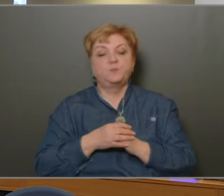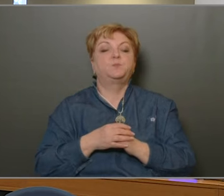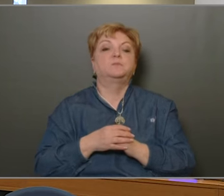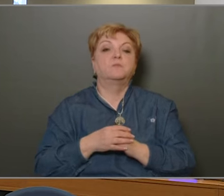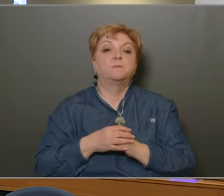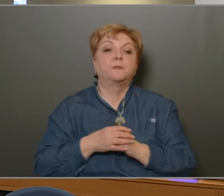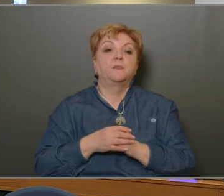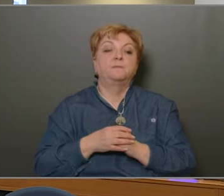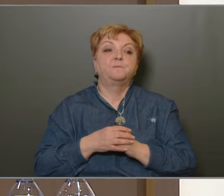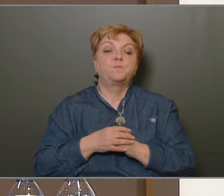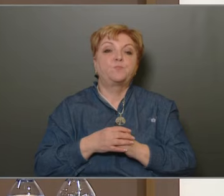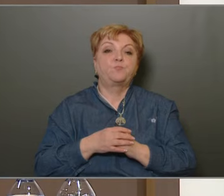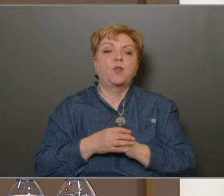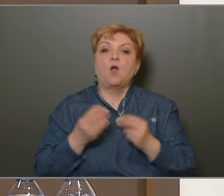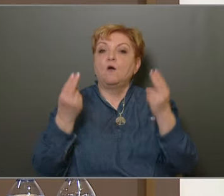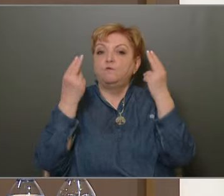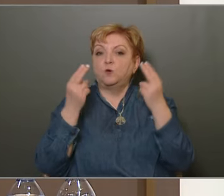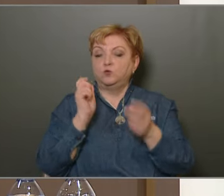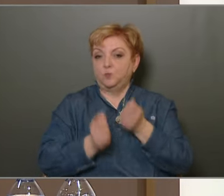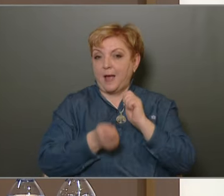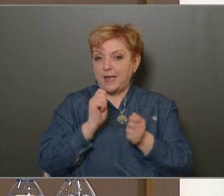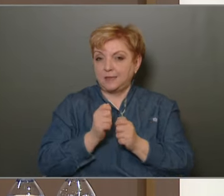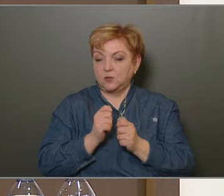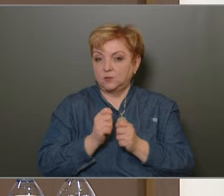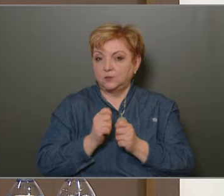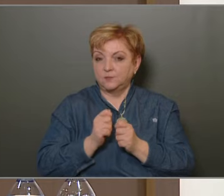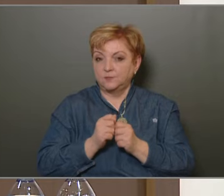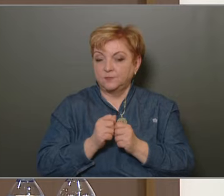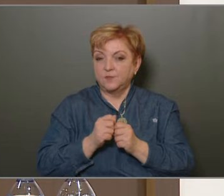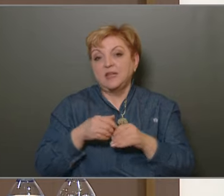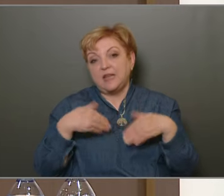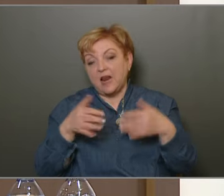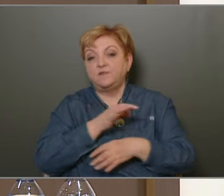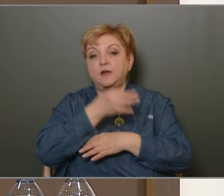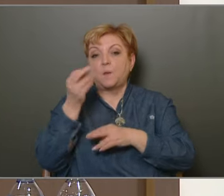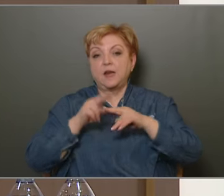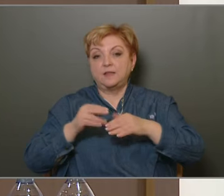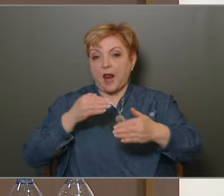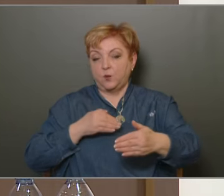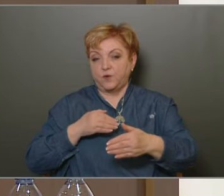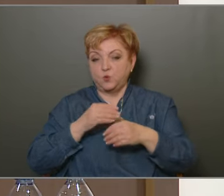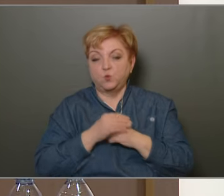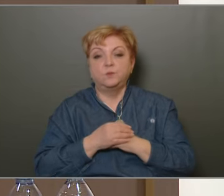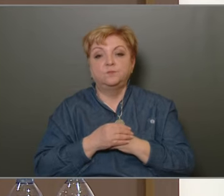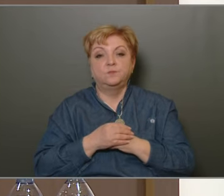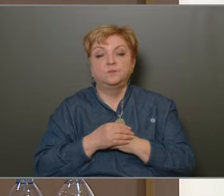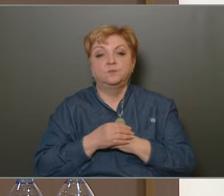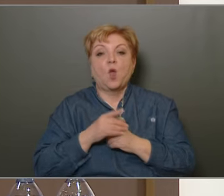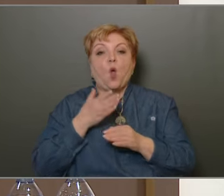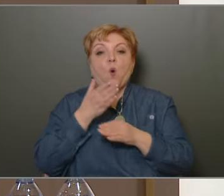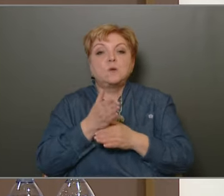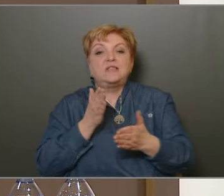polgármester úr. Egy nagyon fontos pályázat vagy napirend előtt vagyunk, hiszen azt gondolom, hogy a hozzáállást érdemes